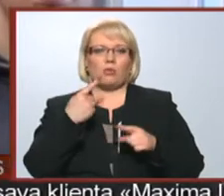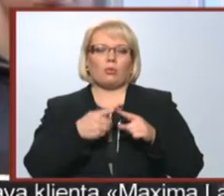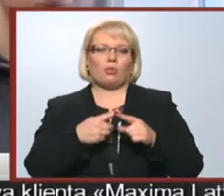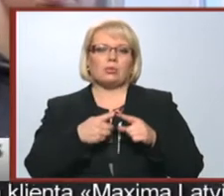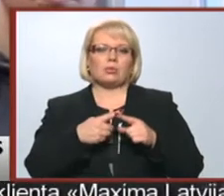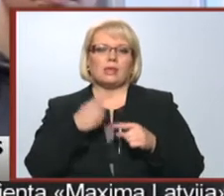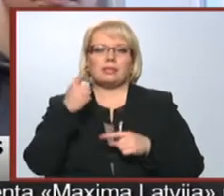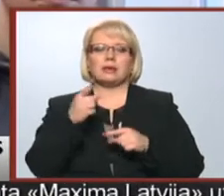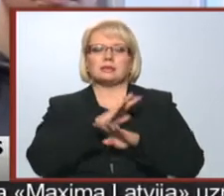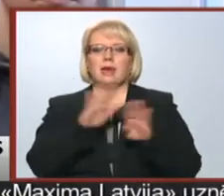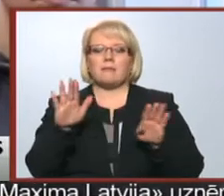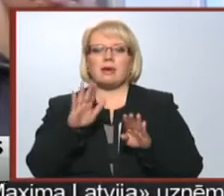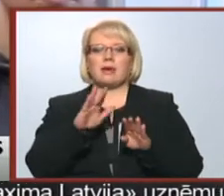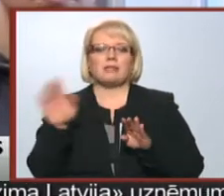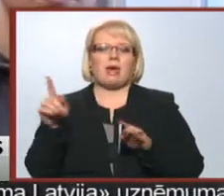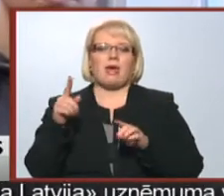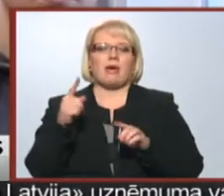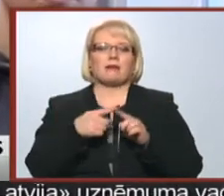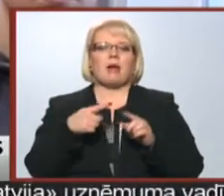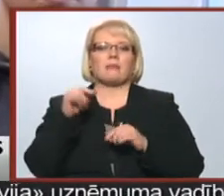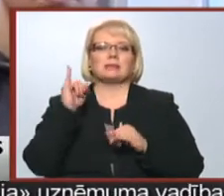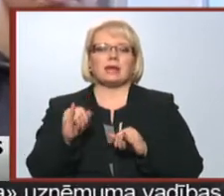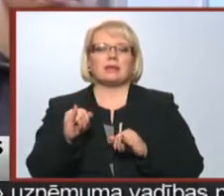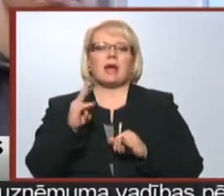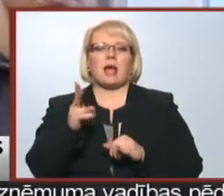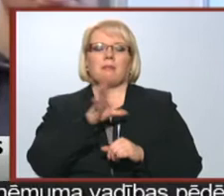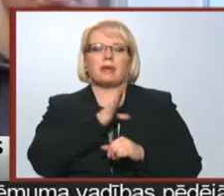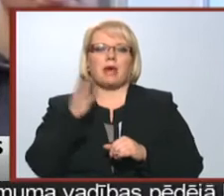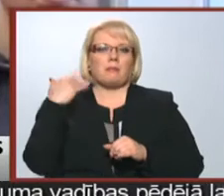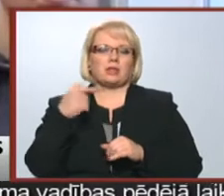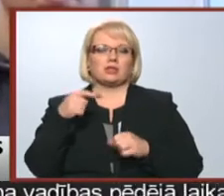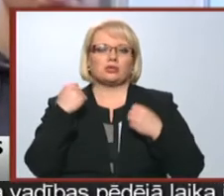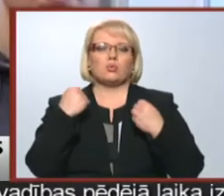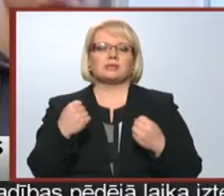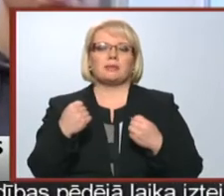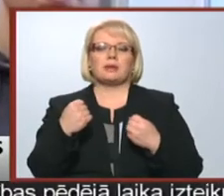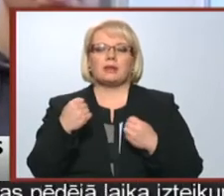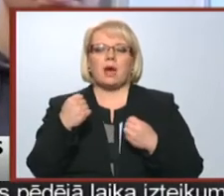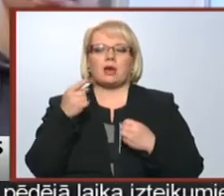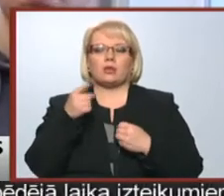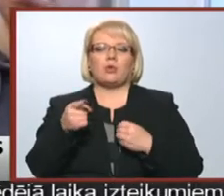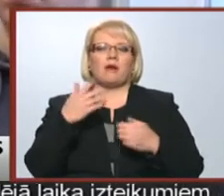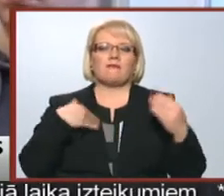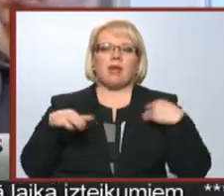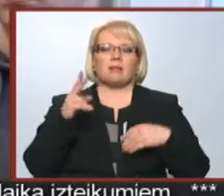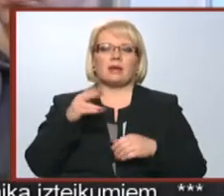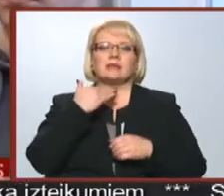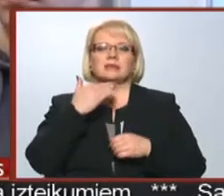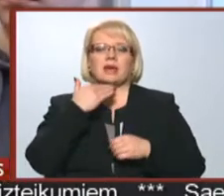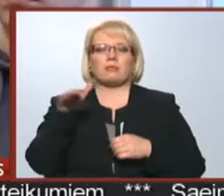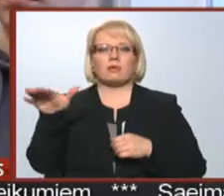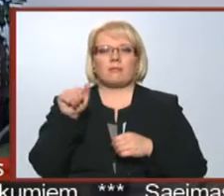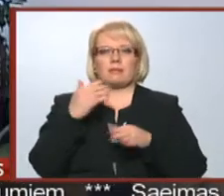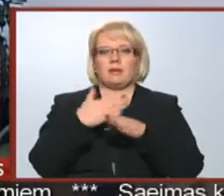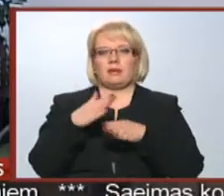Tas nebija negrama sliktā, kā tas bija pagājušo gadu. Tas tikai nostiprināja to vēl, ka es negribētu ņemt.